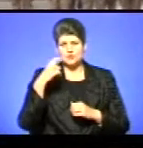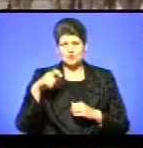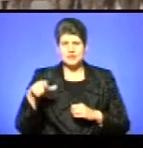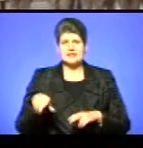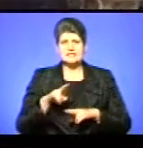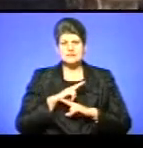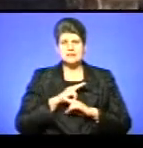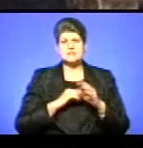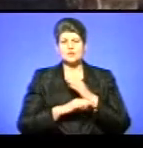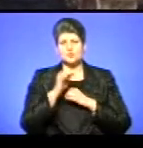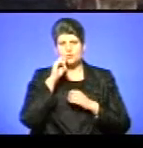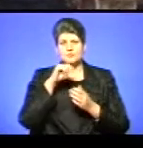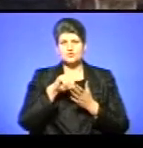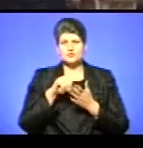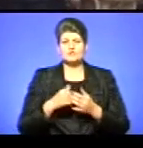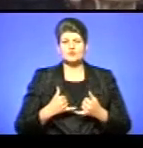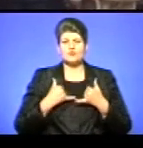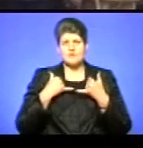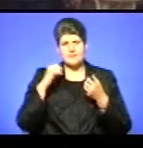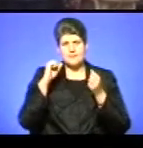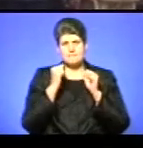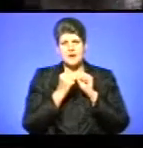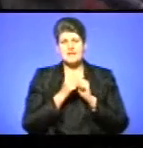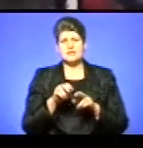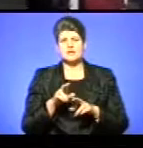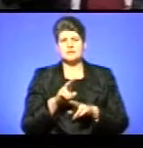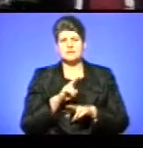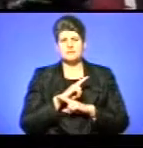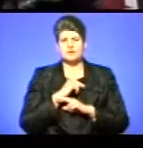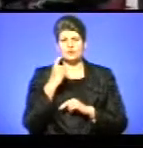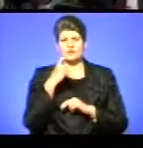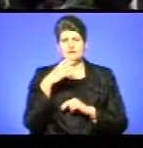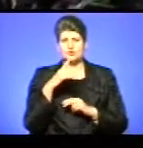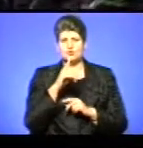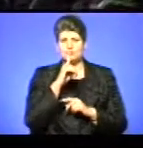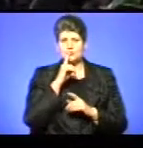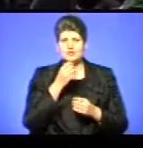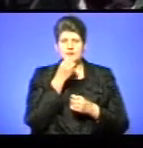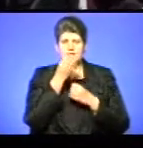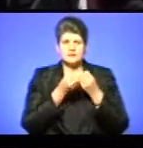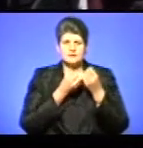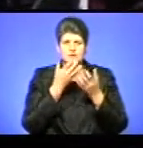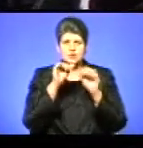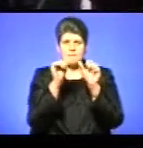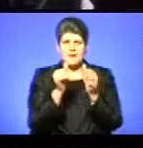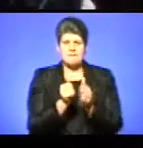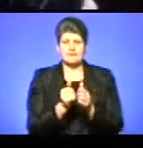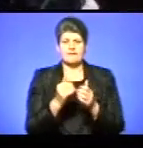України. Присутні вшанували пам'ять загиблих хвилиною мовчання, поклали квіти до пам'ятника Небесній сотні.